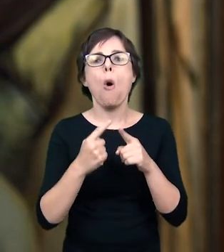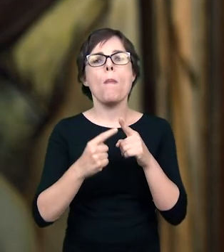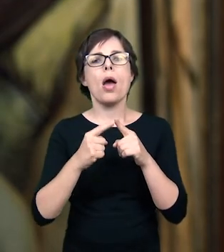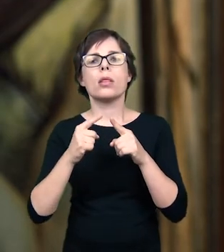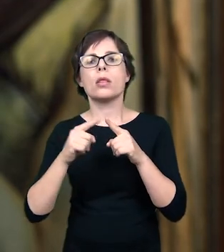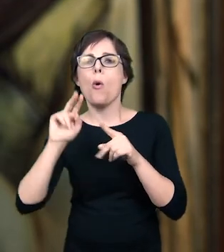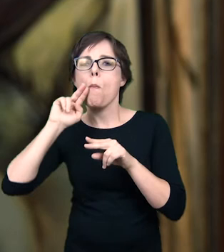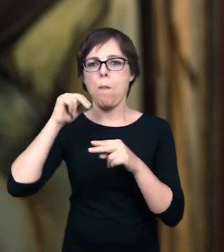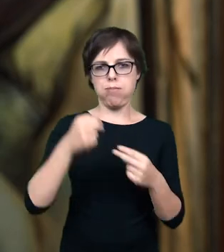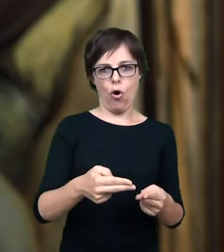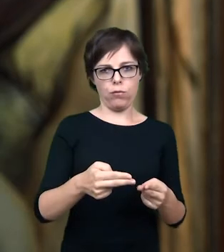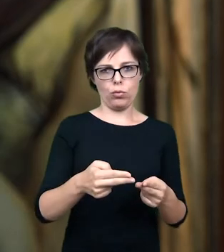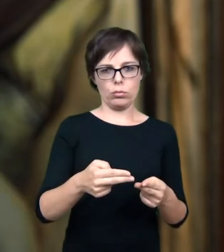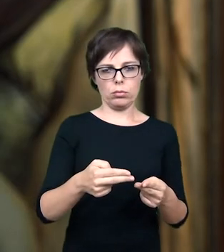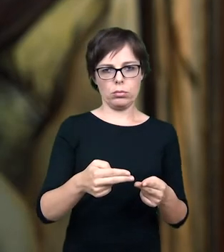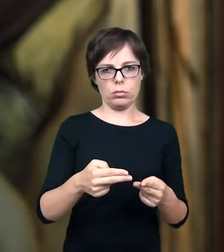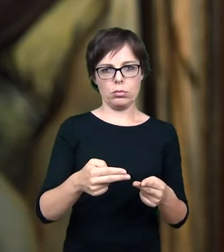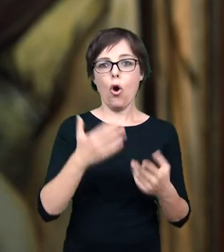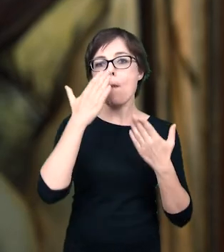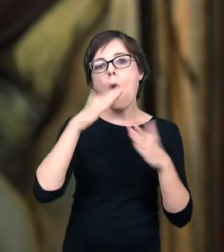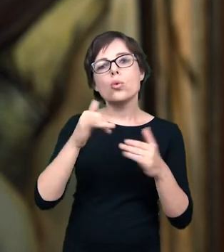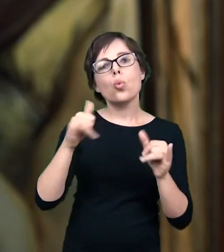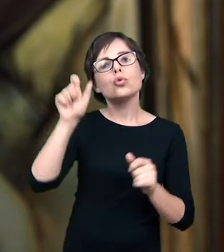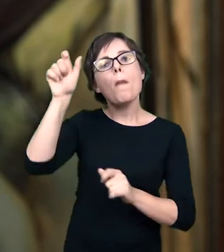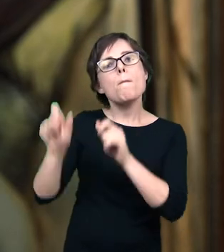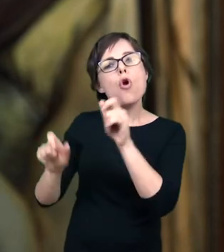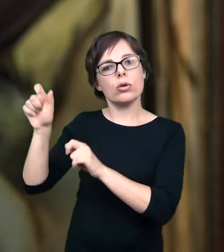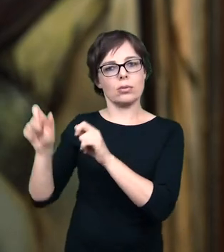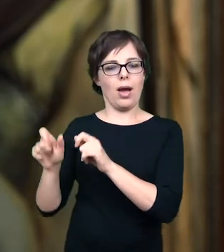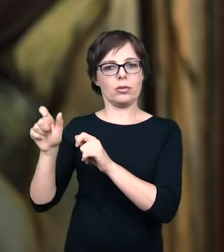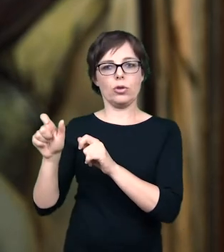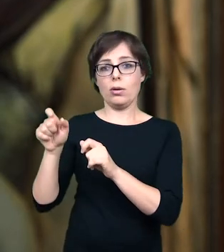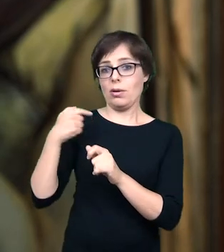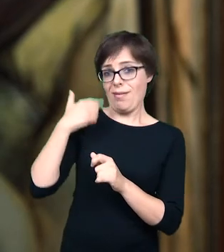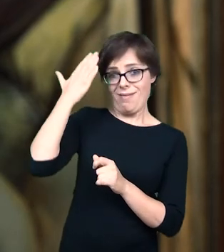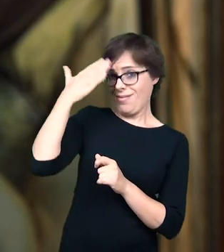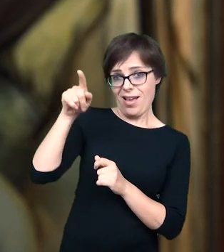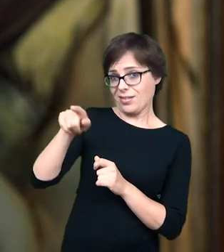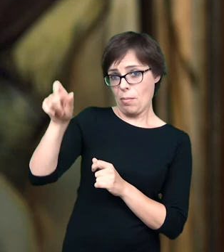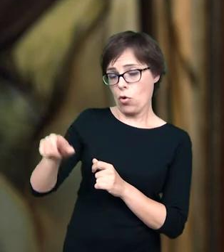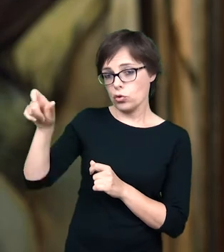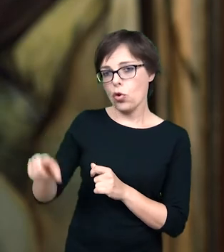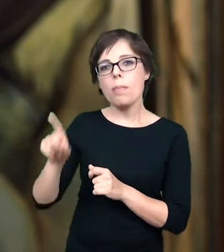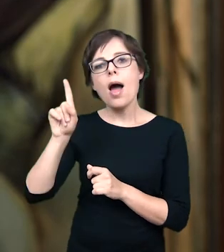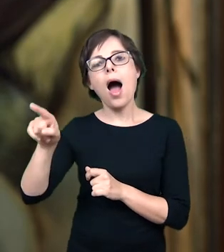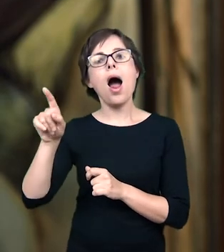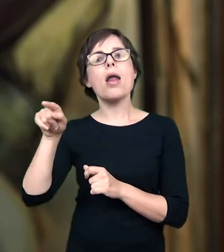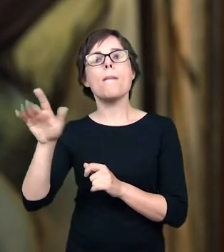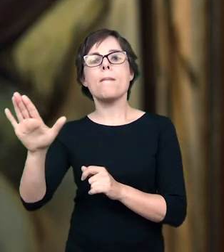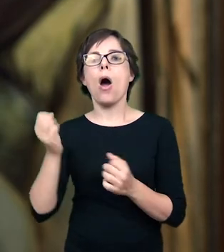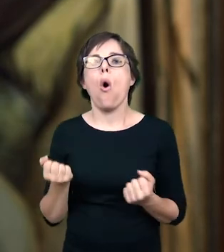o których niewiele wiemy, ale na przykład ubranych w szynele wojskowych,